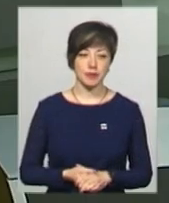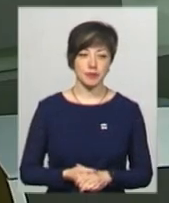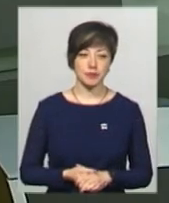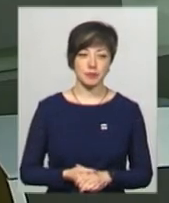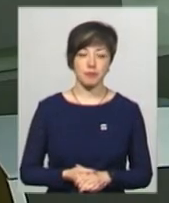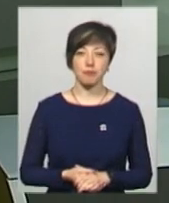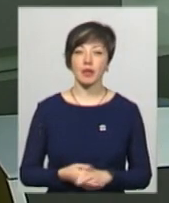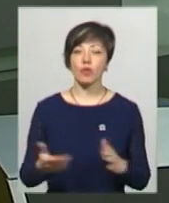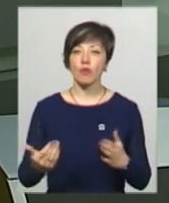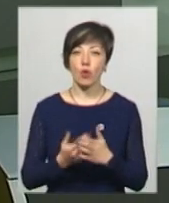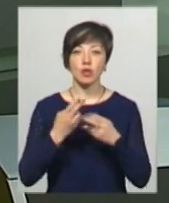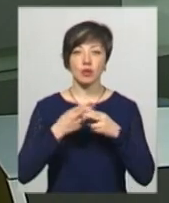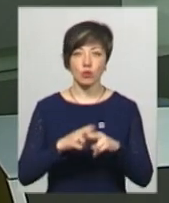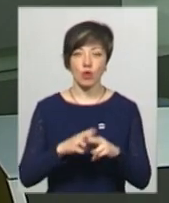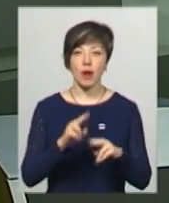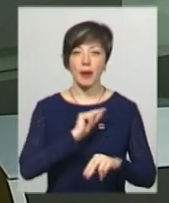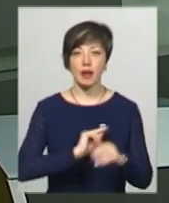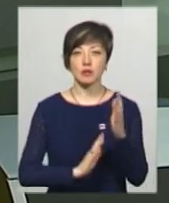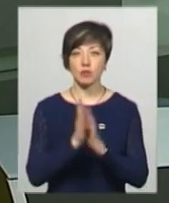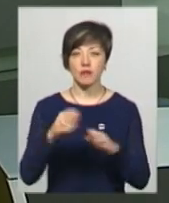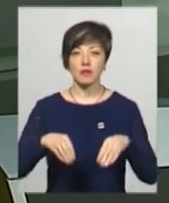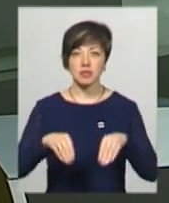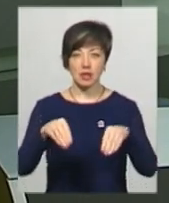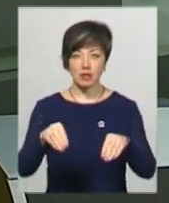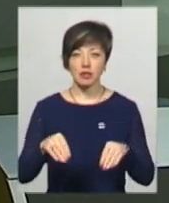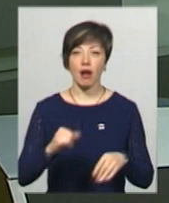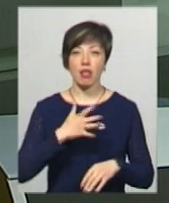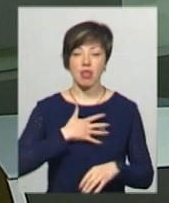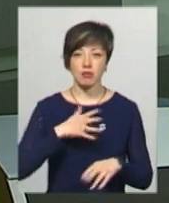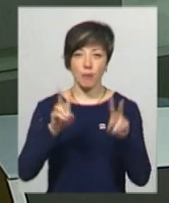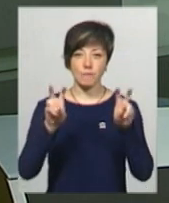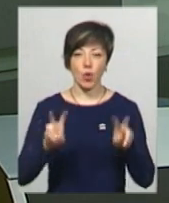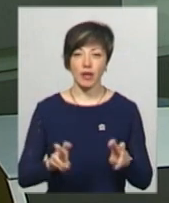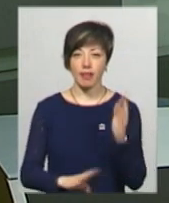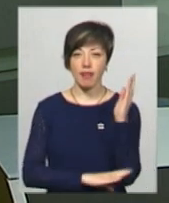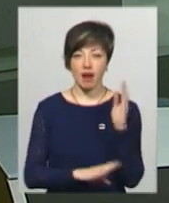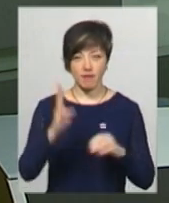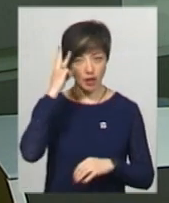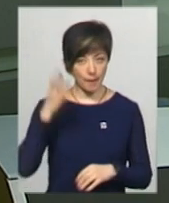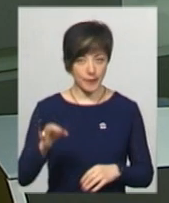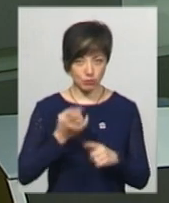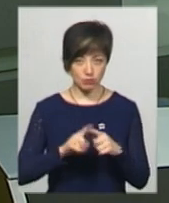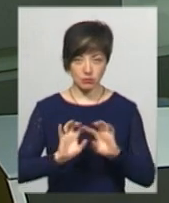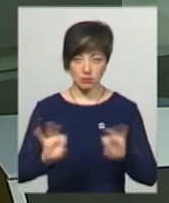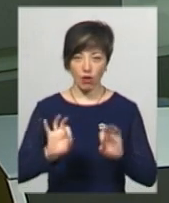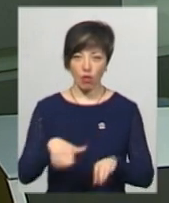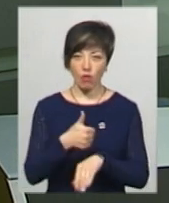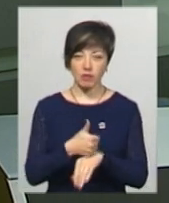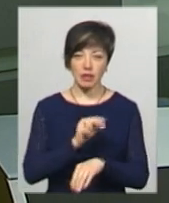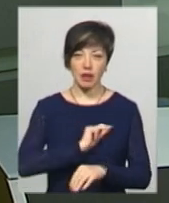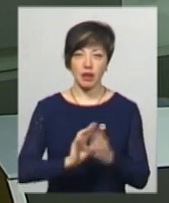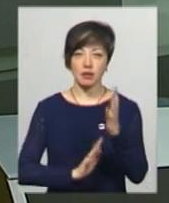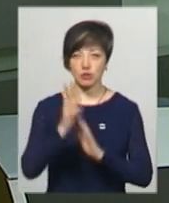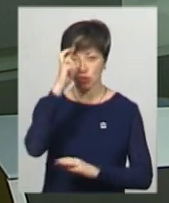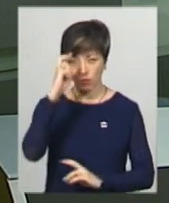За новою технологією лісівники висаджують сієнці канадських порід дерев на Хмельниччині. Про це розповів головний лісничий